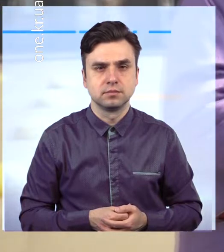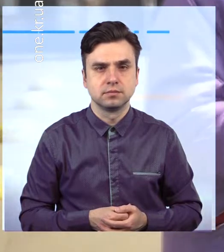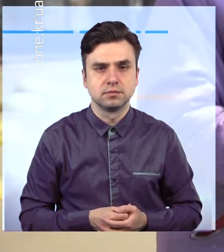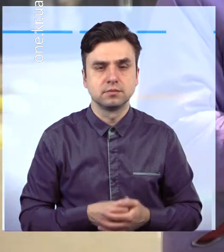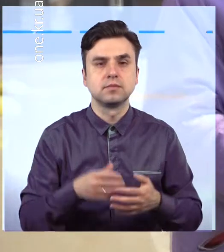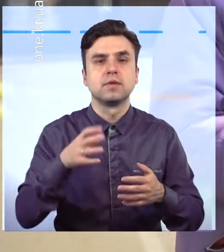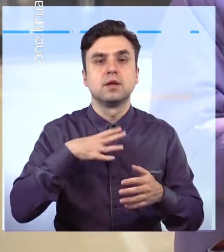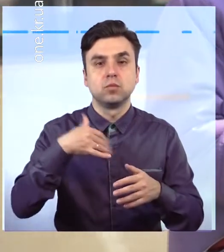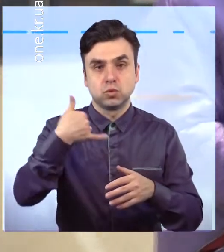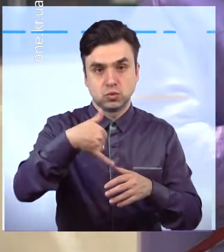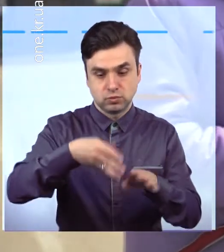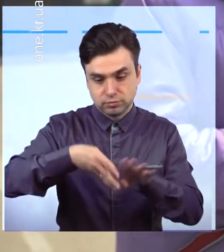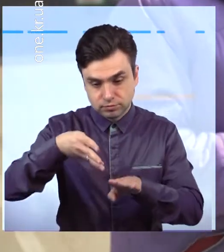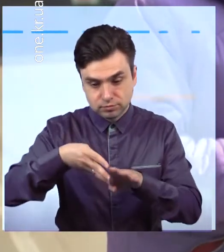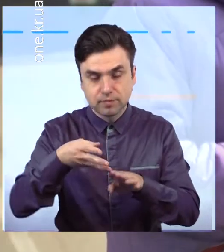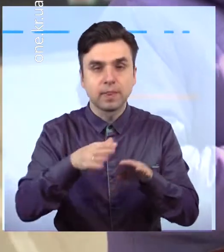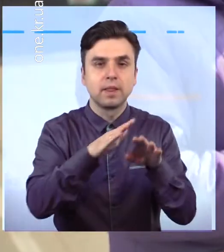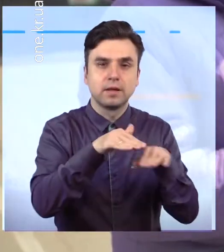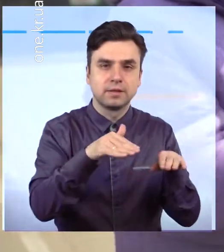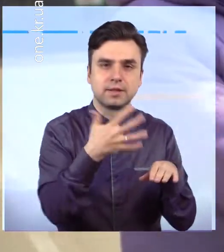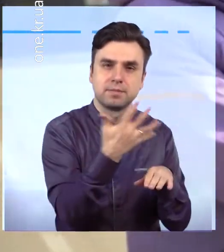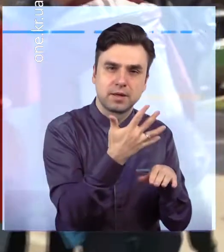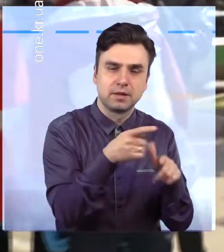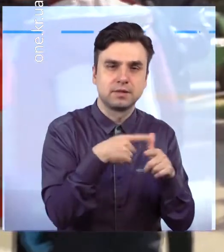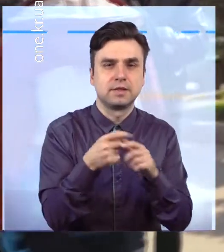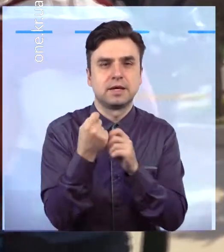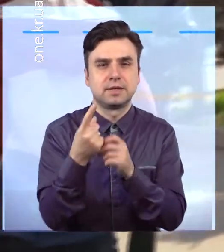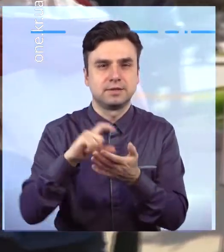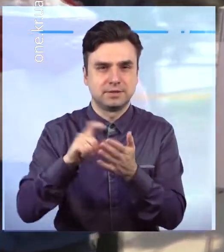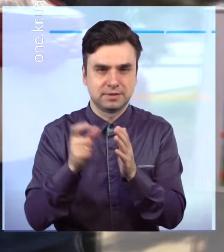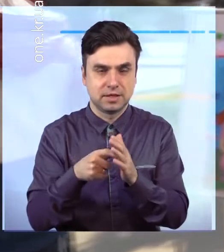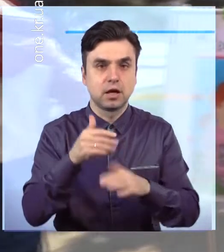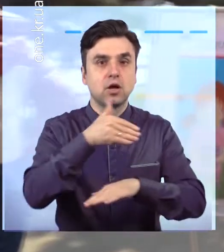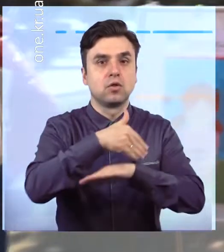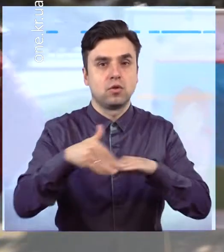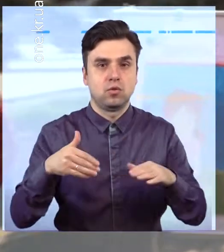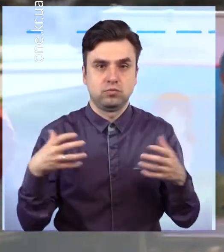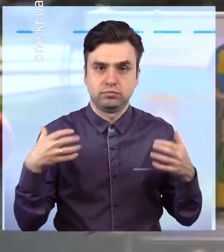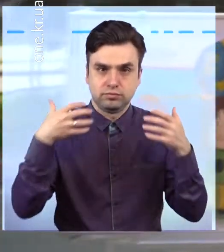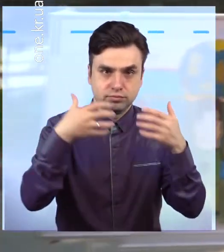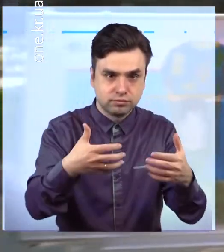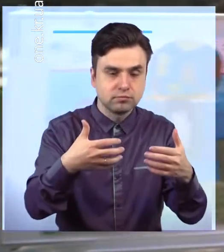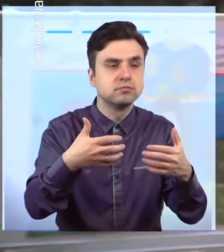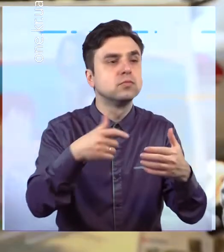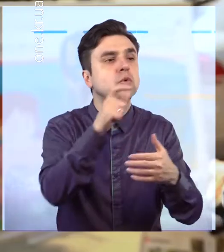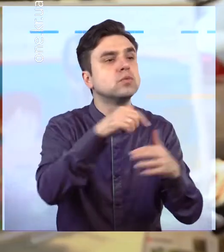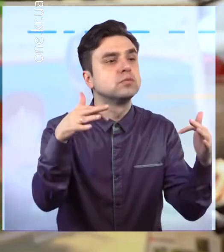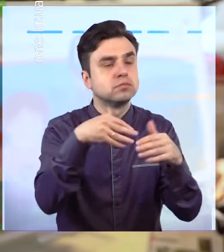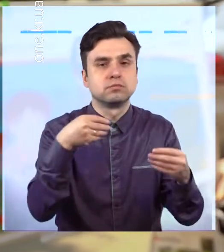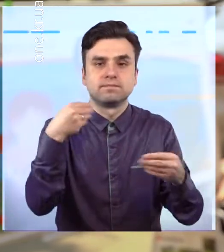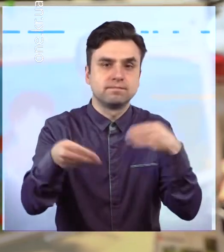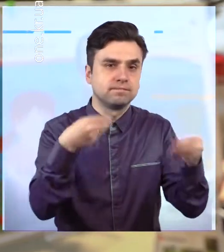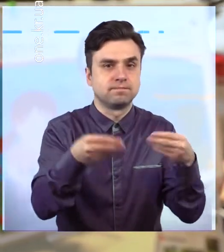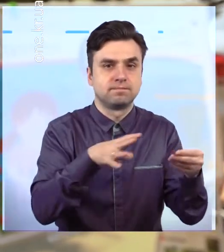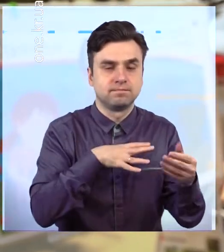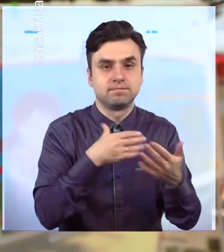Вручали екоторбу перехожим учні п'ятих-одинадцятих класів. 12 років підлітків-активістів об'єдналися в команду «Екоритм». Серед них